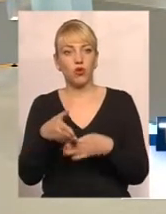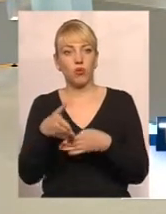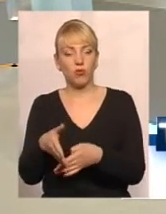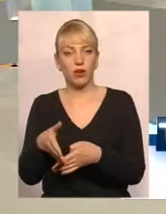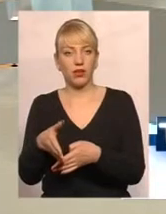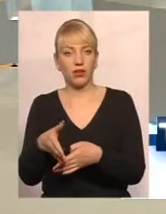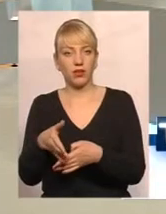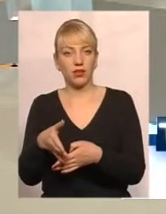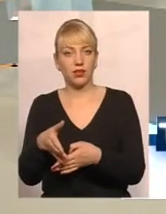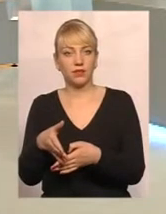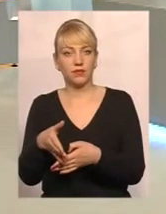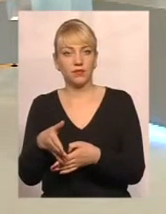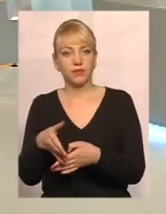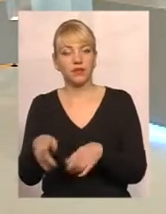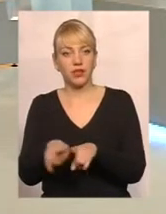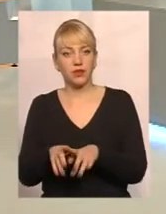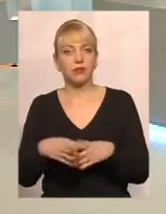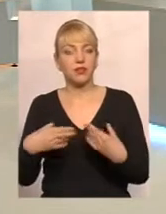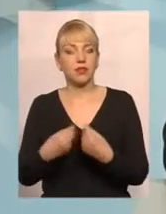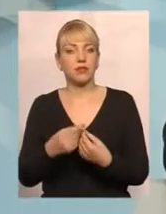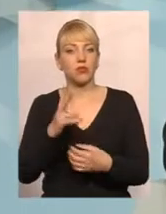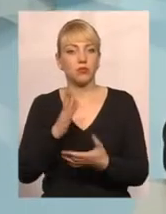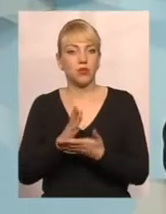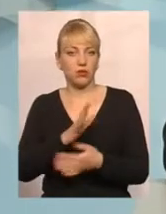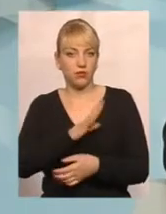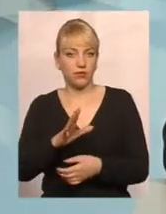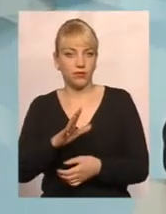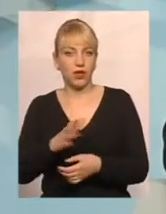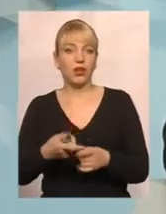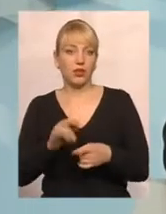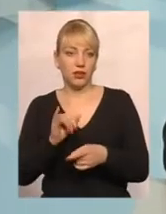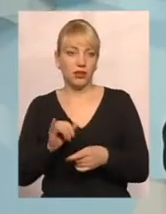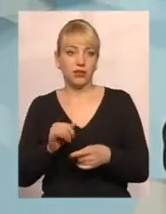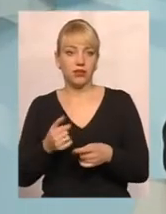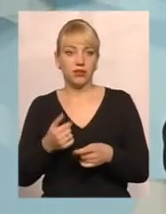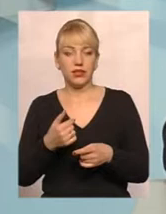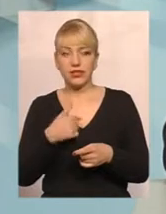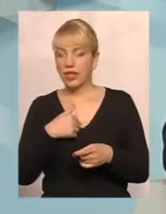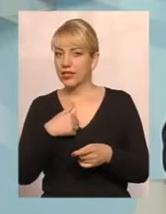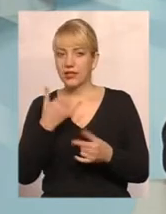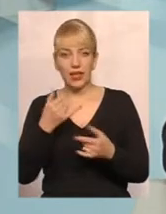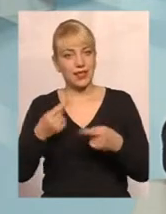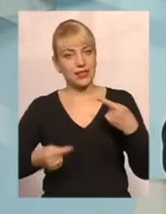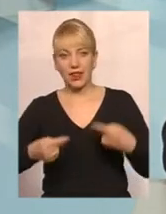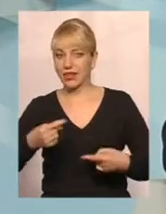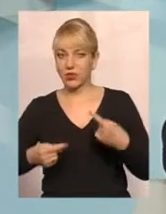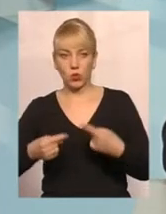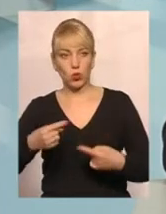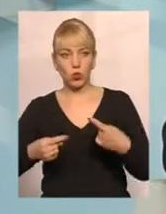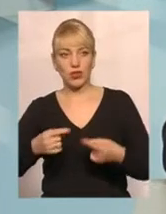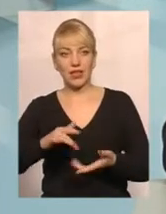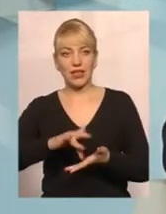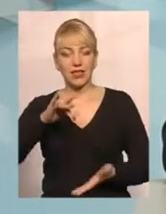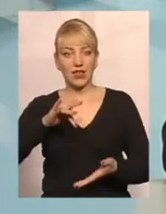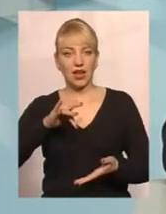дотувати такі сім'ї, які мають значні кошти. Звичайно, це йде зараз дискусія на центральному